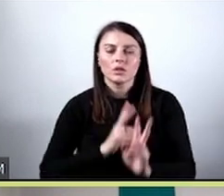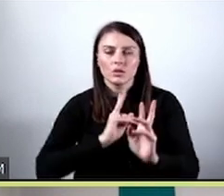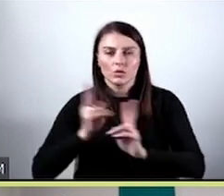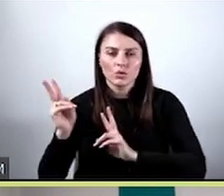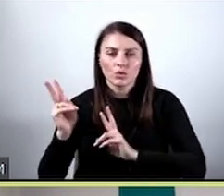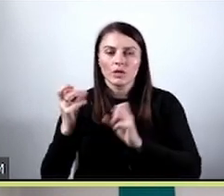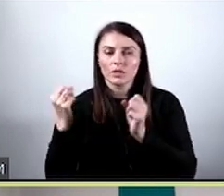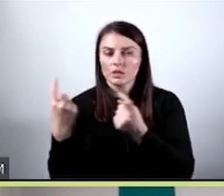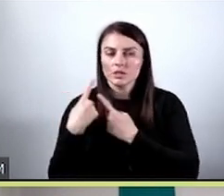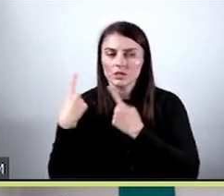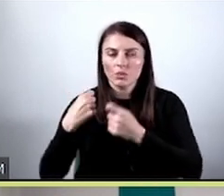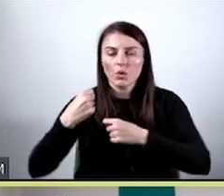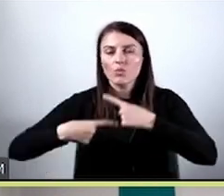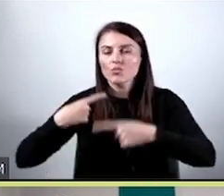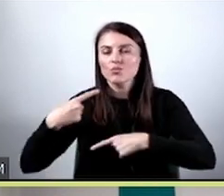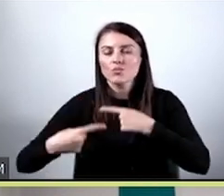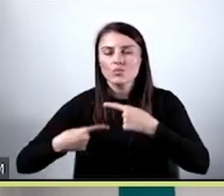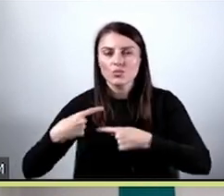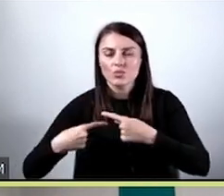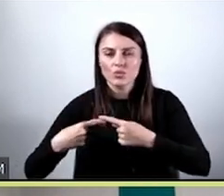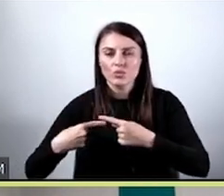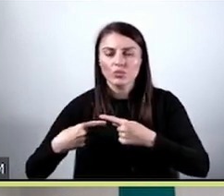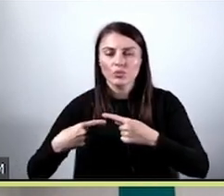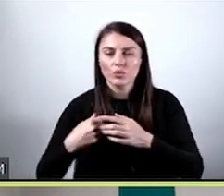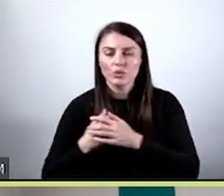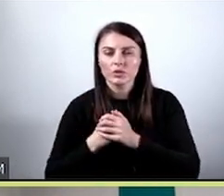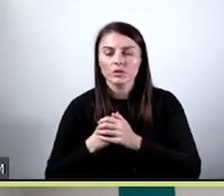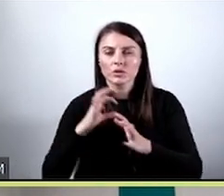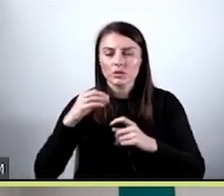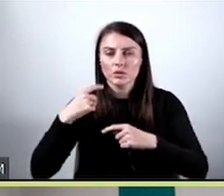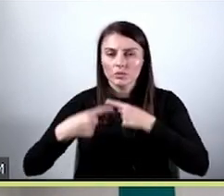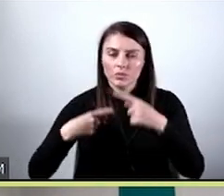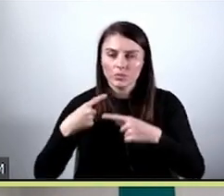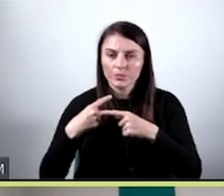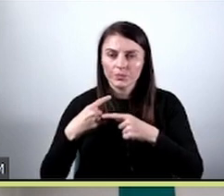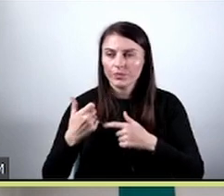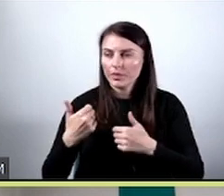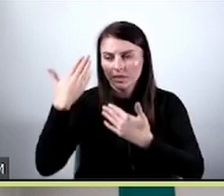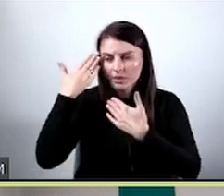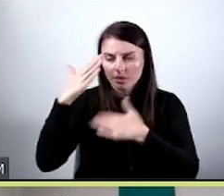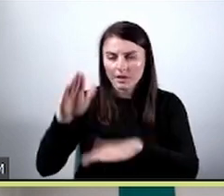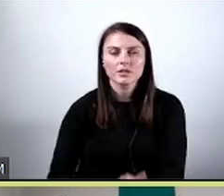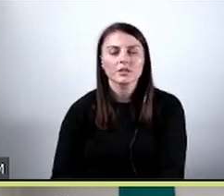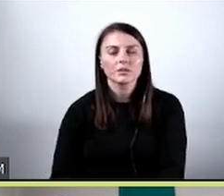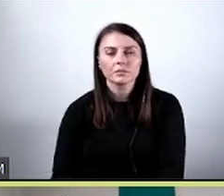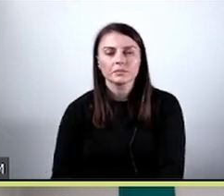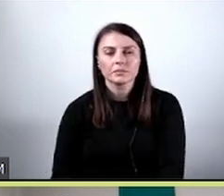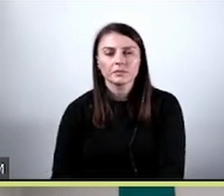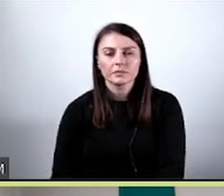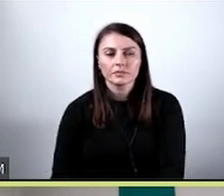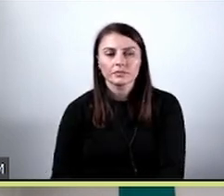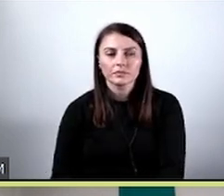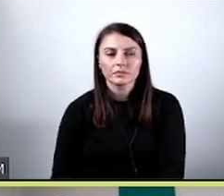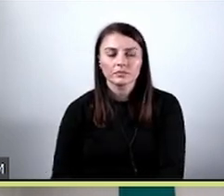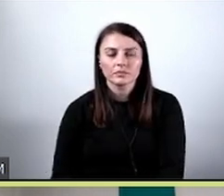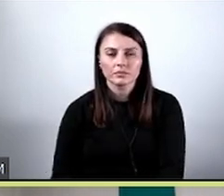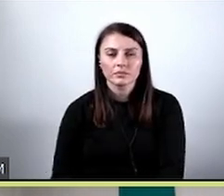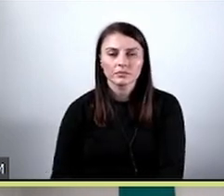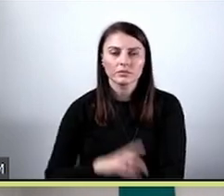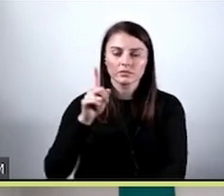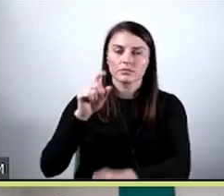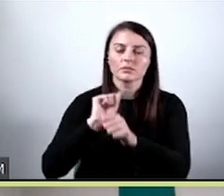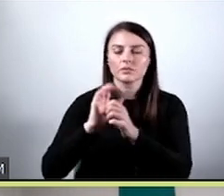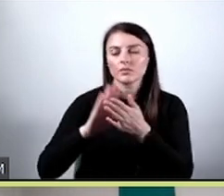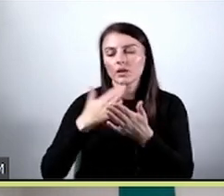sytuacji produkcyjnej by nie znał. I przykładowo,